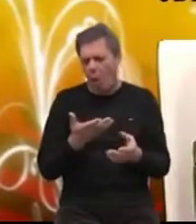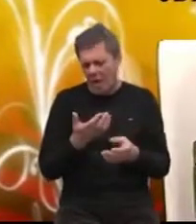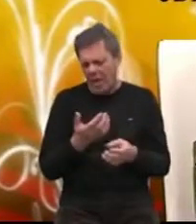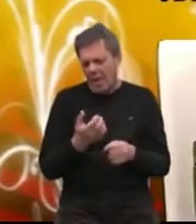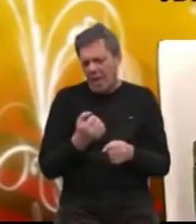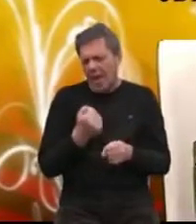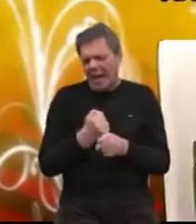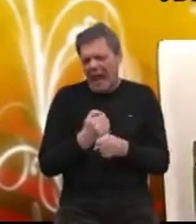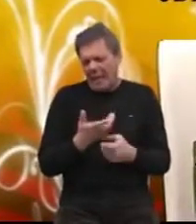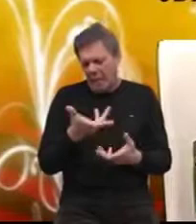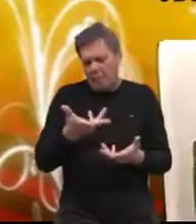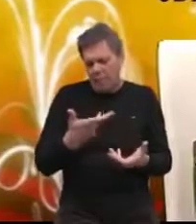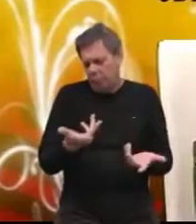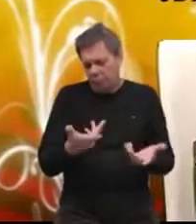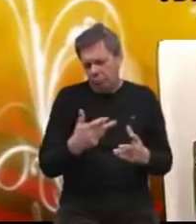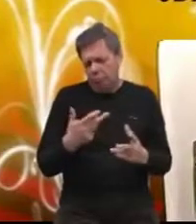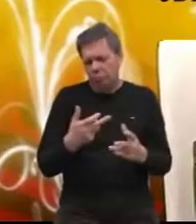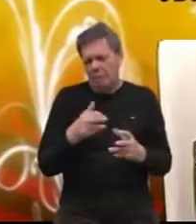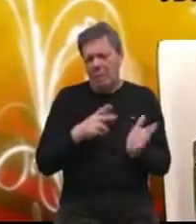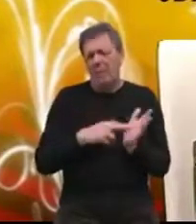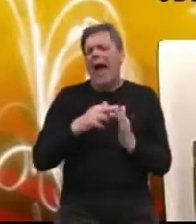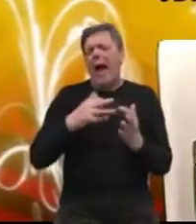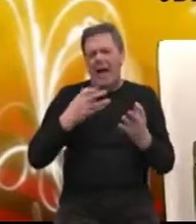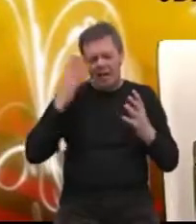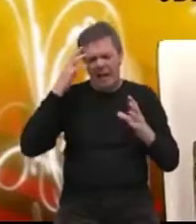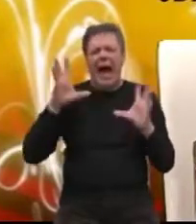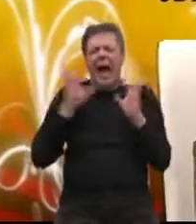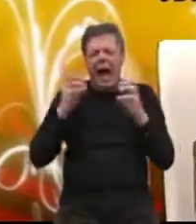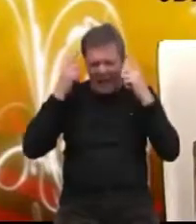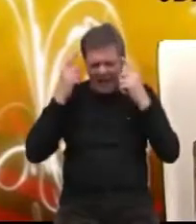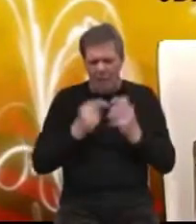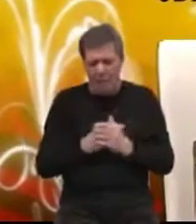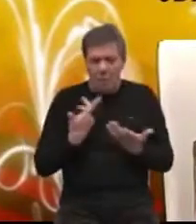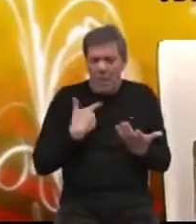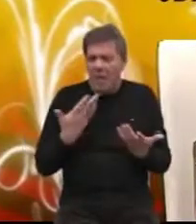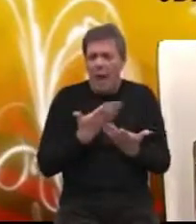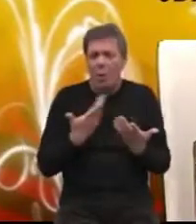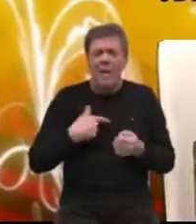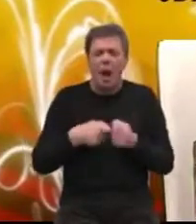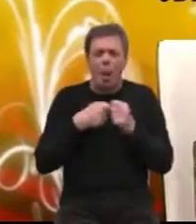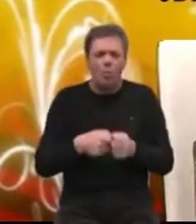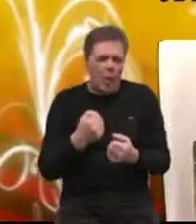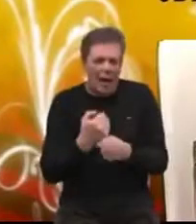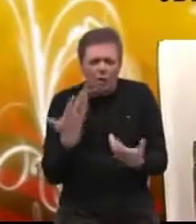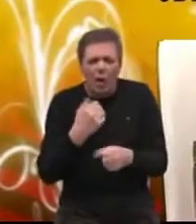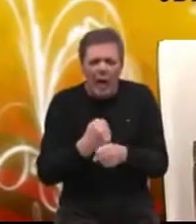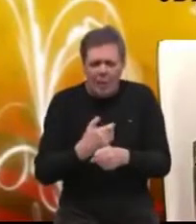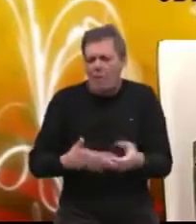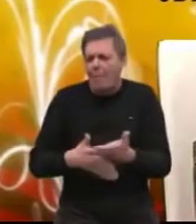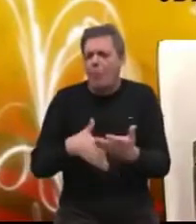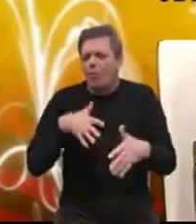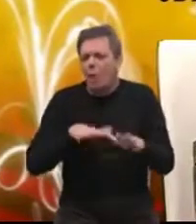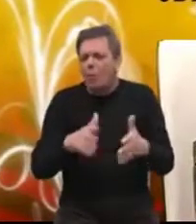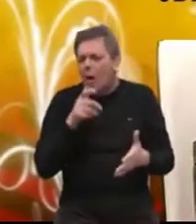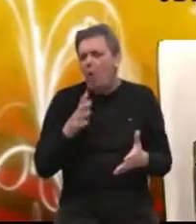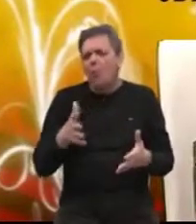neurolozima i psihijatrima koji se bave Alzheimerov i na koji način mi kao udruga dijelujemo za pomoć ljudima koji